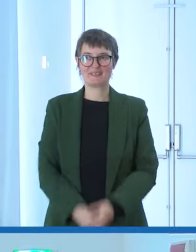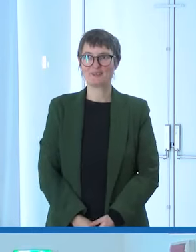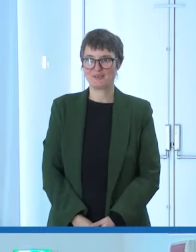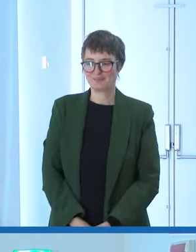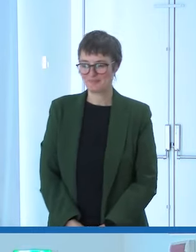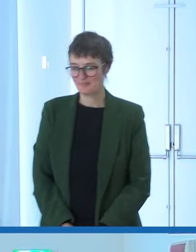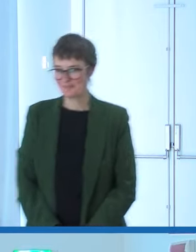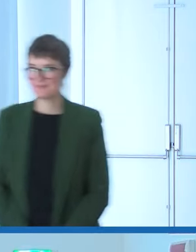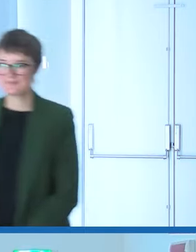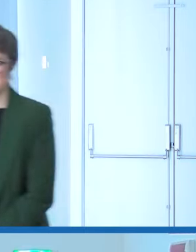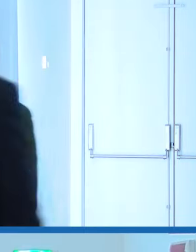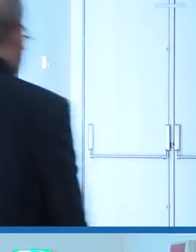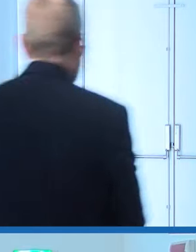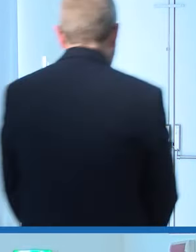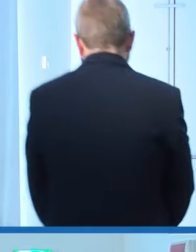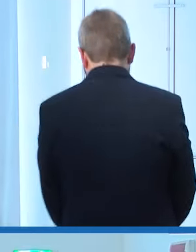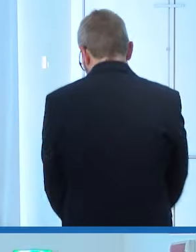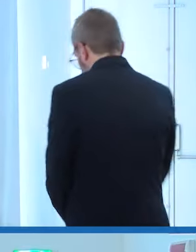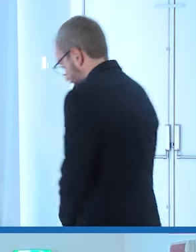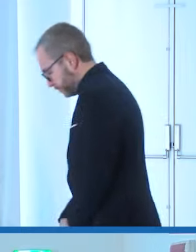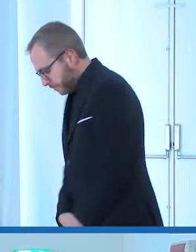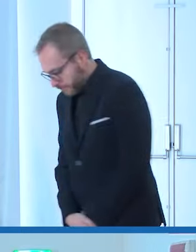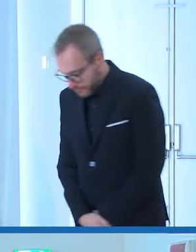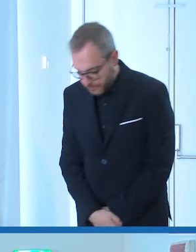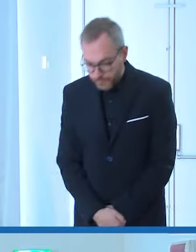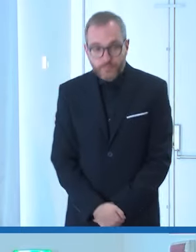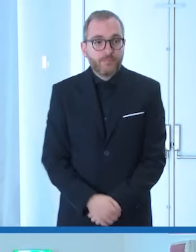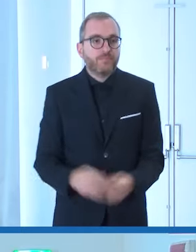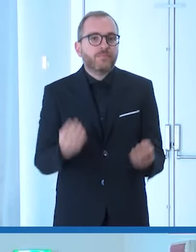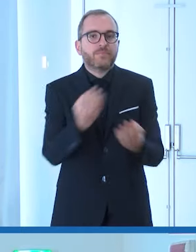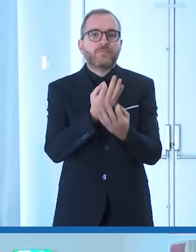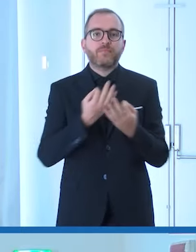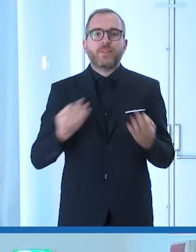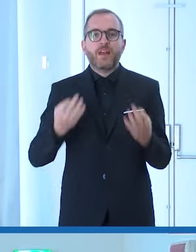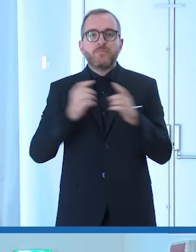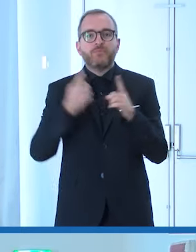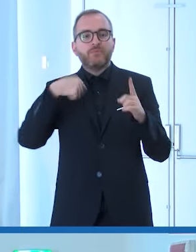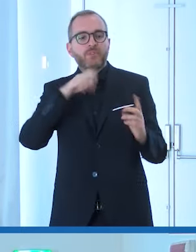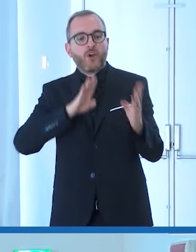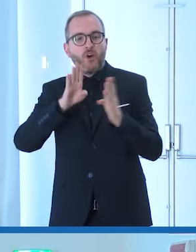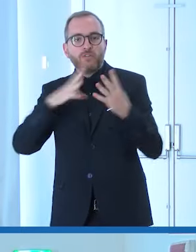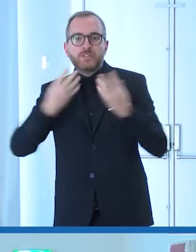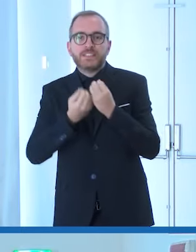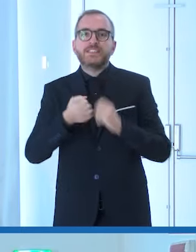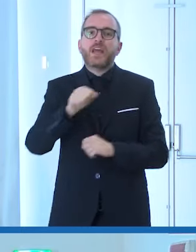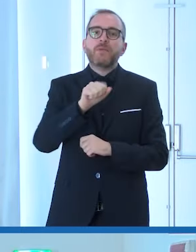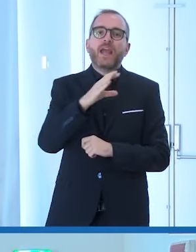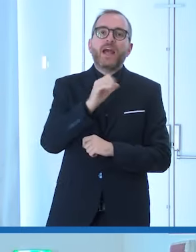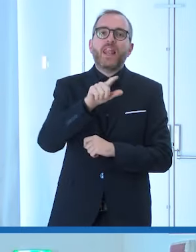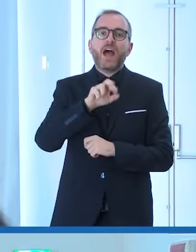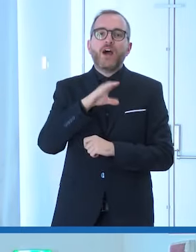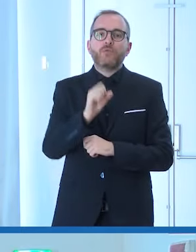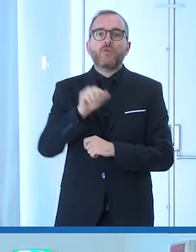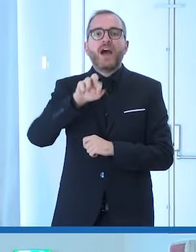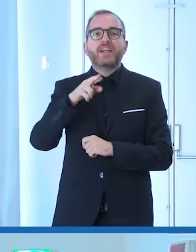Fiori. Ora entriamo nel vivo del nostro confronto con Claudio Arrigoni, giornalista del